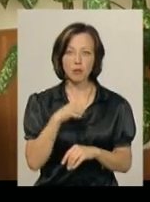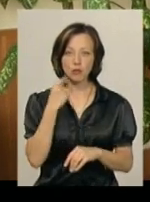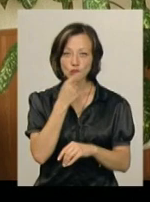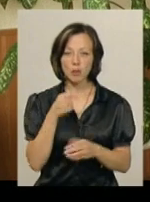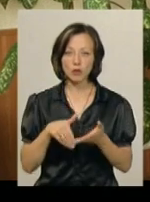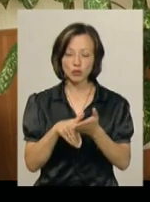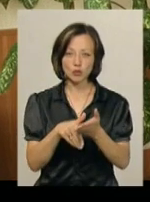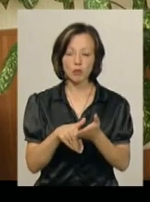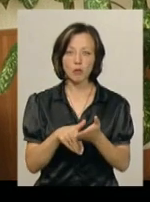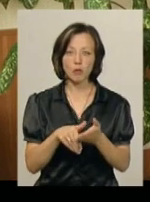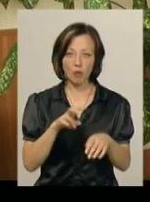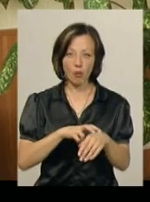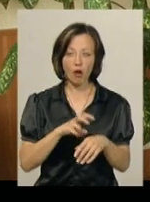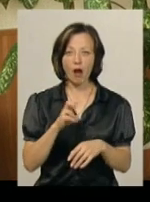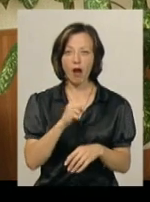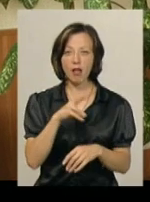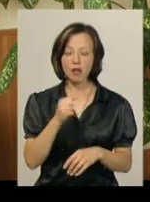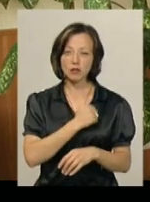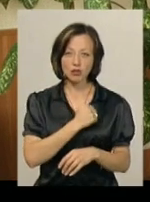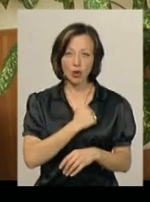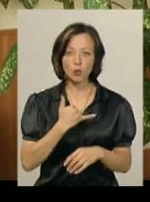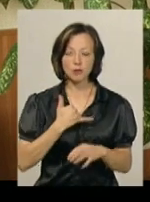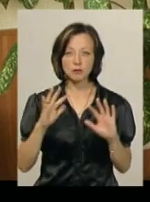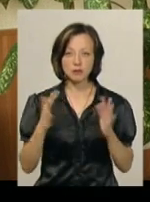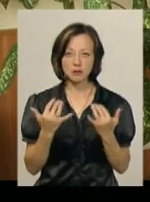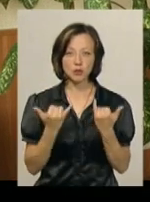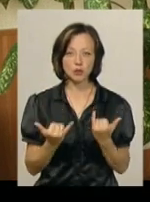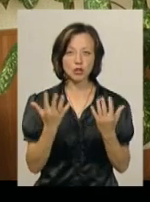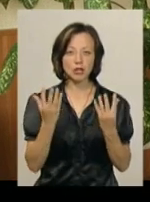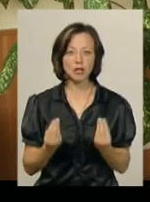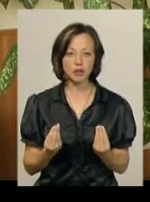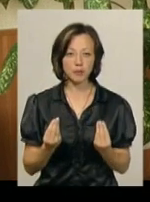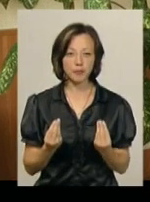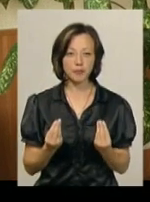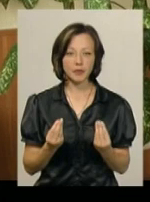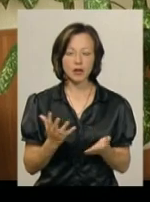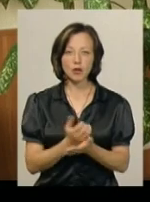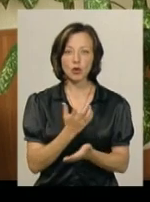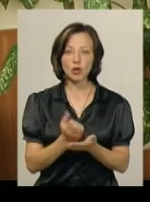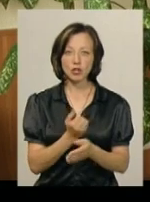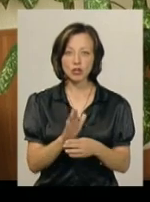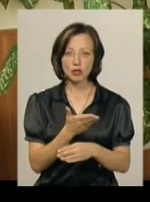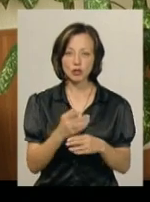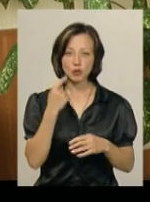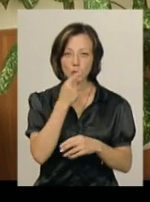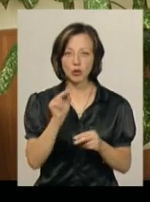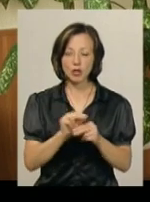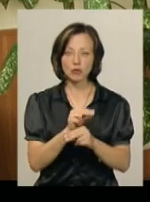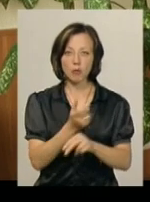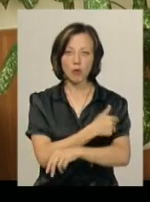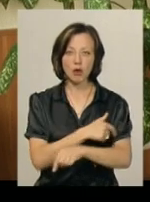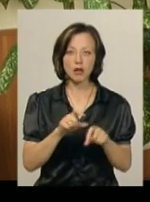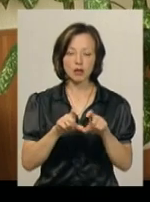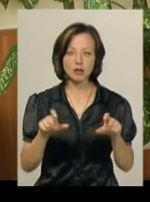Але, на жаль, так сталося в нас, що на сьогоднішній день дохідна частина стоматологічної поліклініки